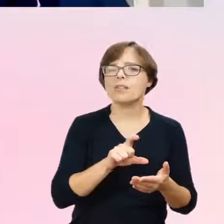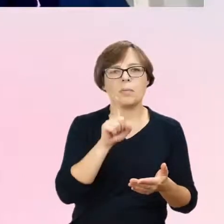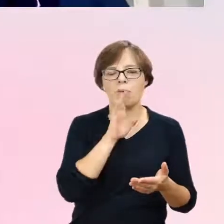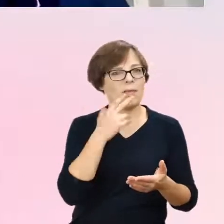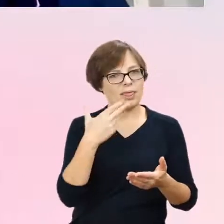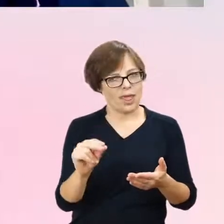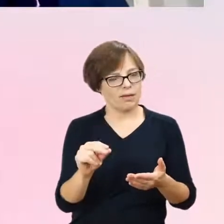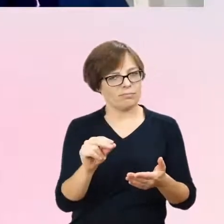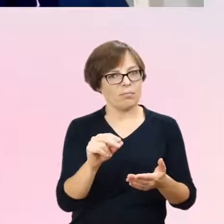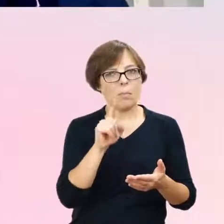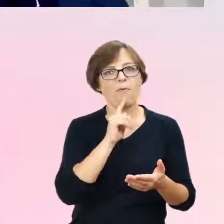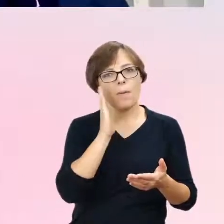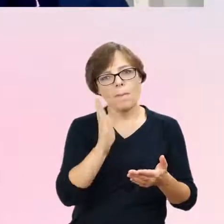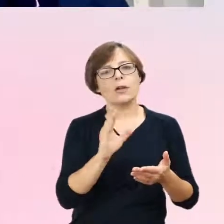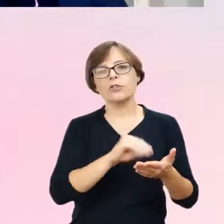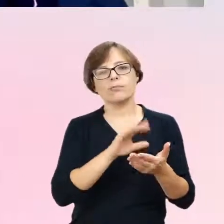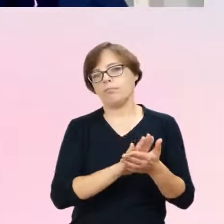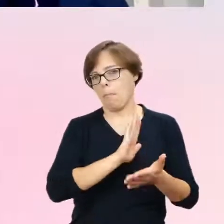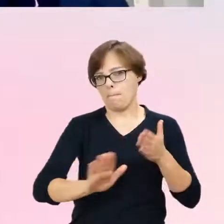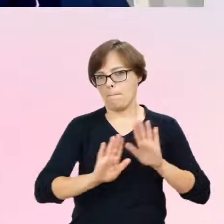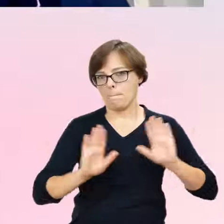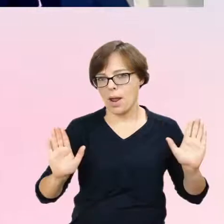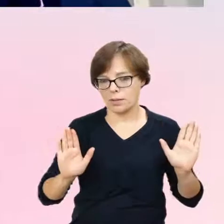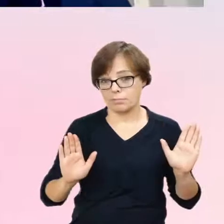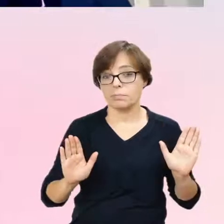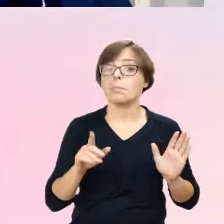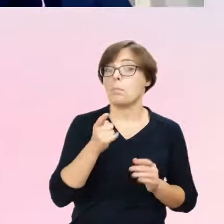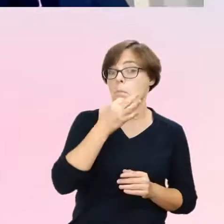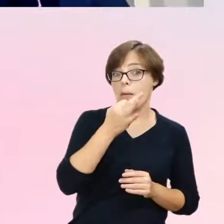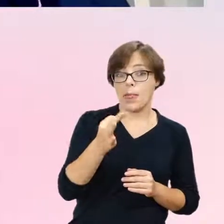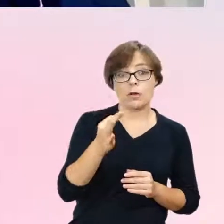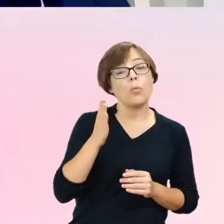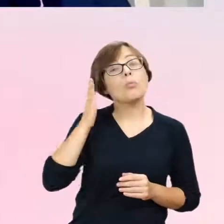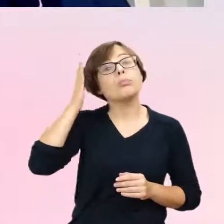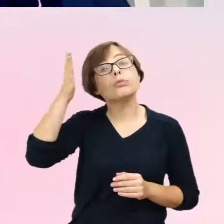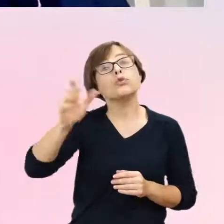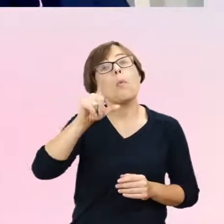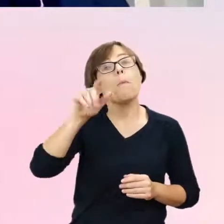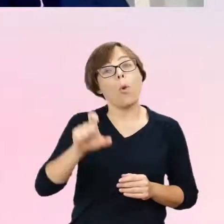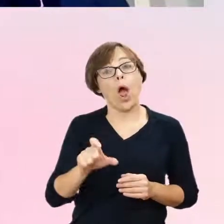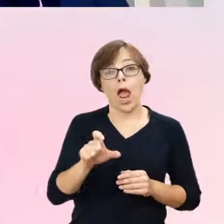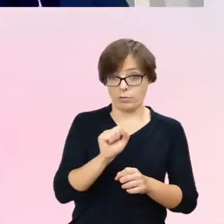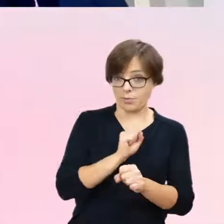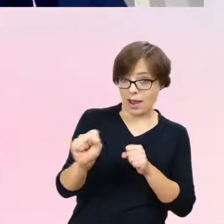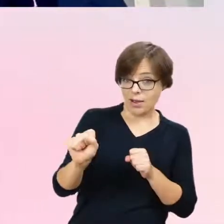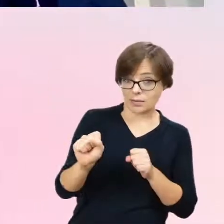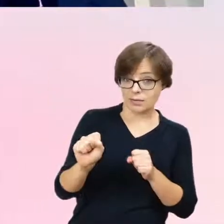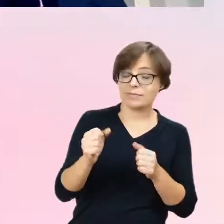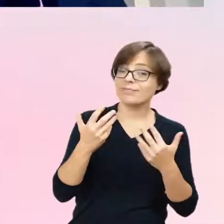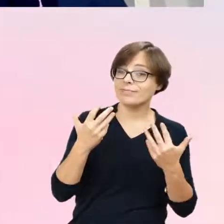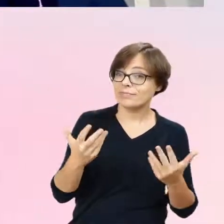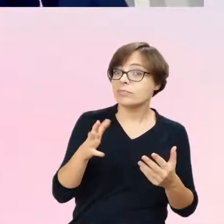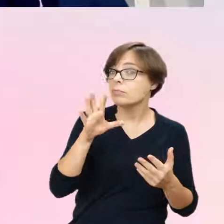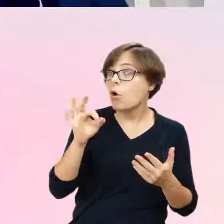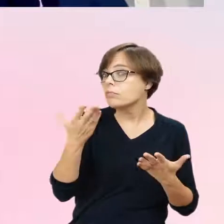istnieje płeć przyszłości? Tutaj pojawiają się badania związane z tworzeniem interfejsu ludzie